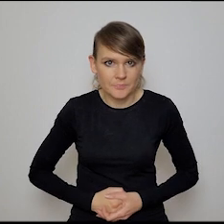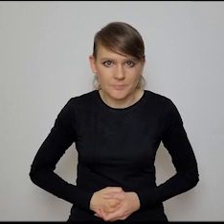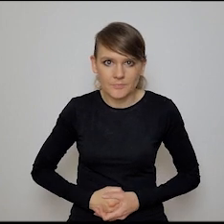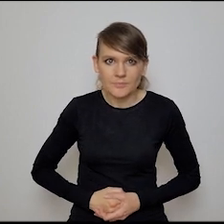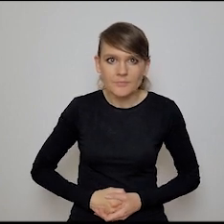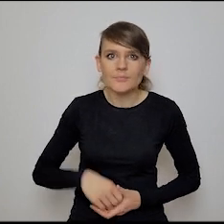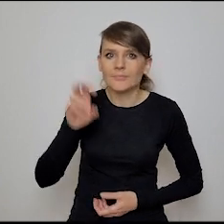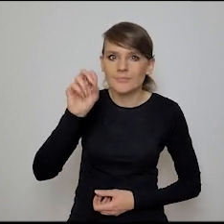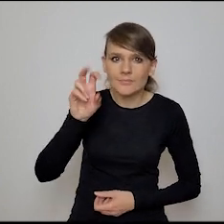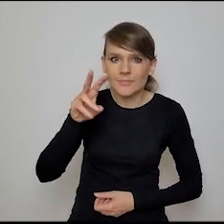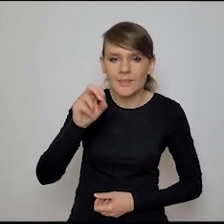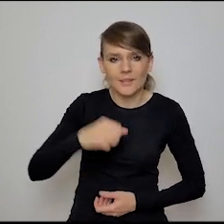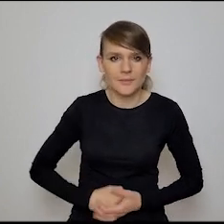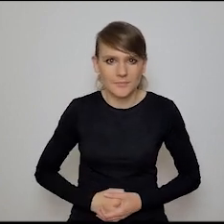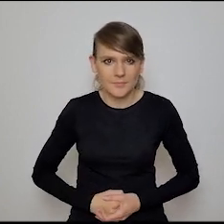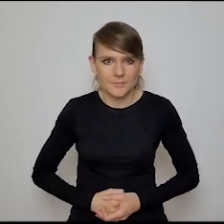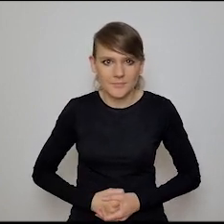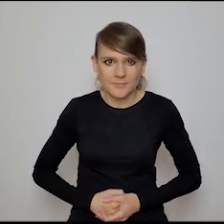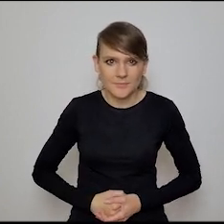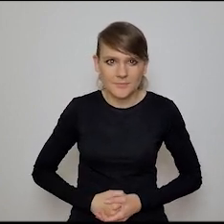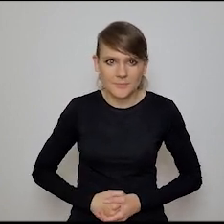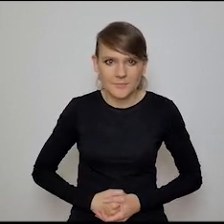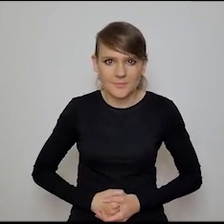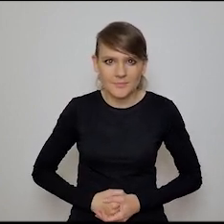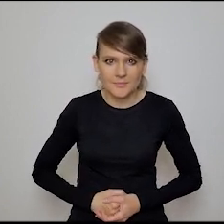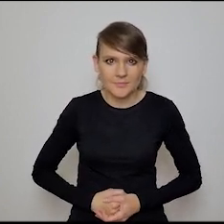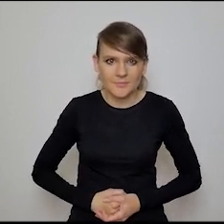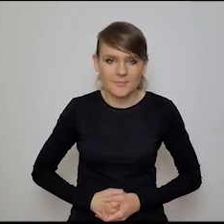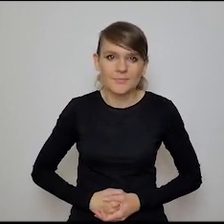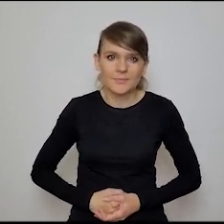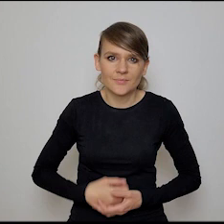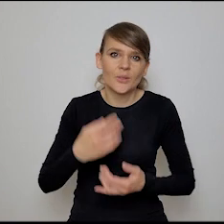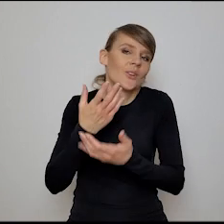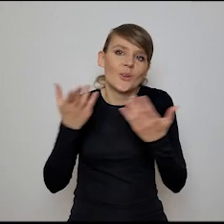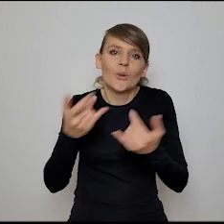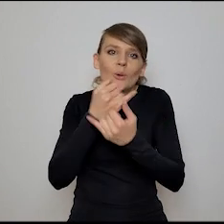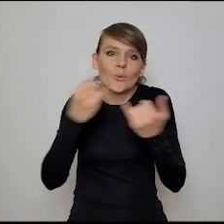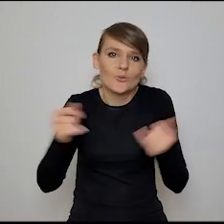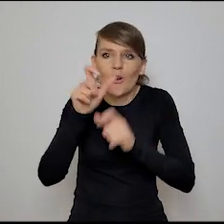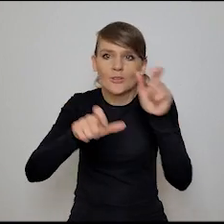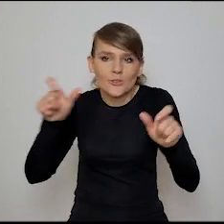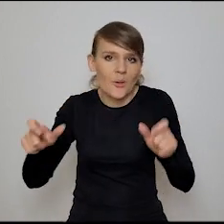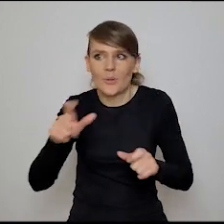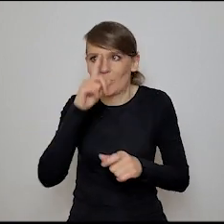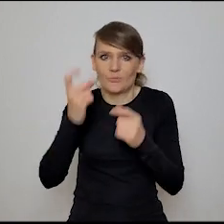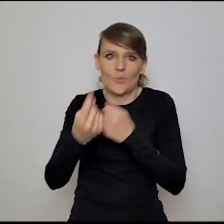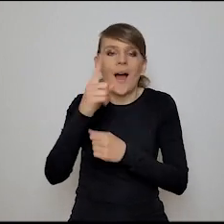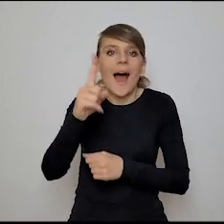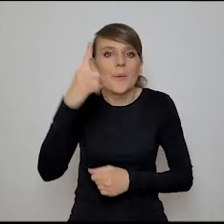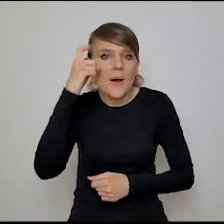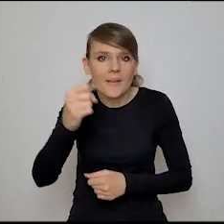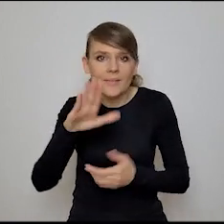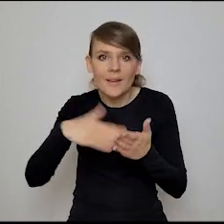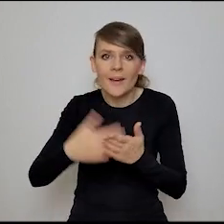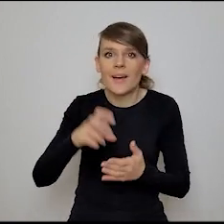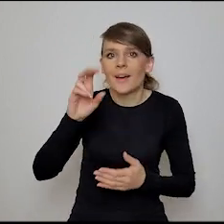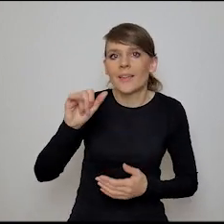No tak, absolutnie. Oni są wszyscy totalnymi, jakby tutaj ekstremalnymi ludźmi. Natomiast pamiętajmy na przykład,